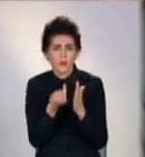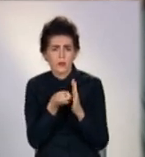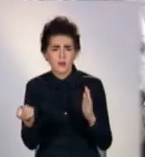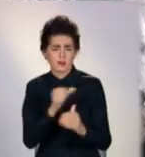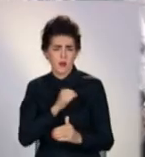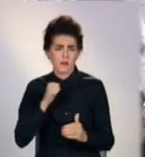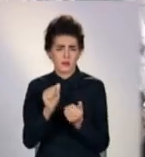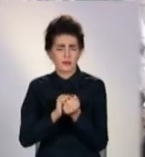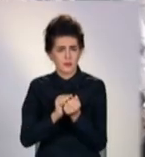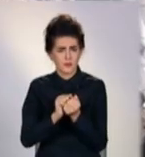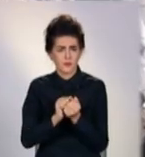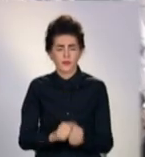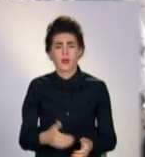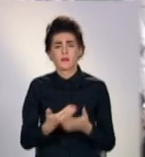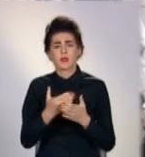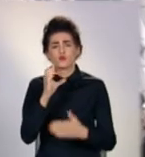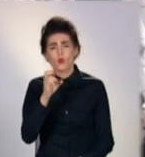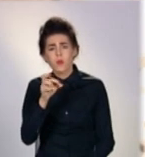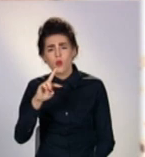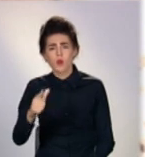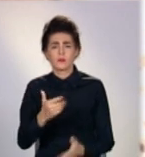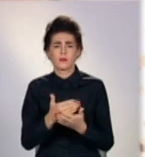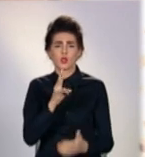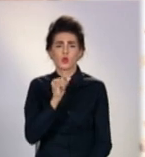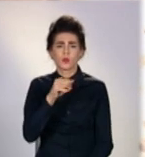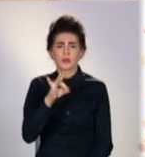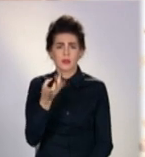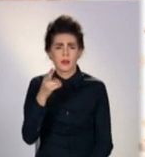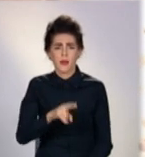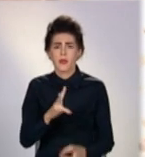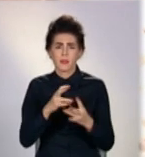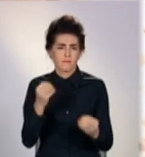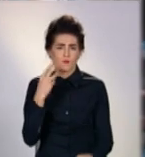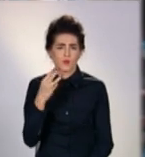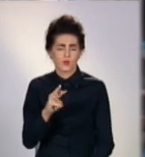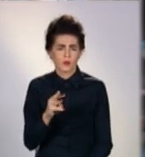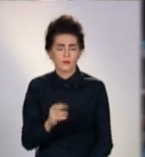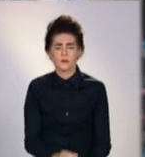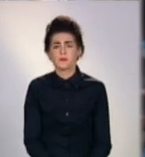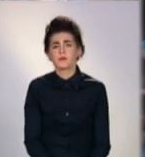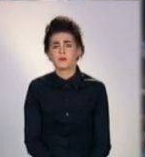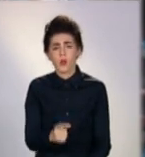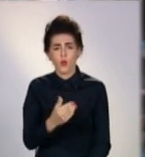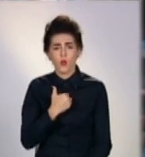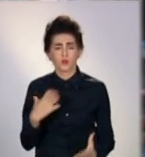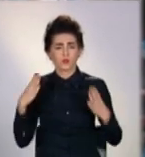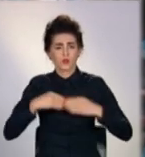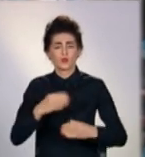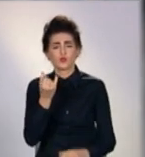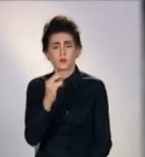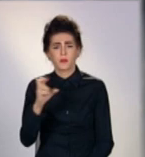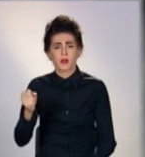постирати. А ось соболь, норка та нутрія цьогоріч не у тренді. Хочете собі шубу та ще й з